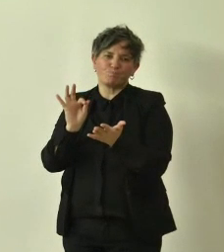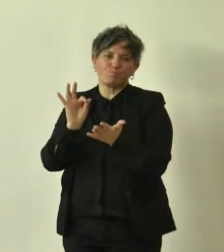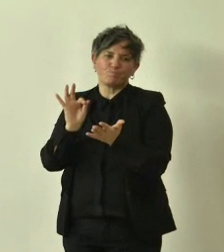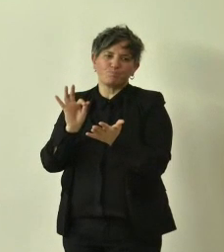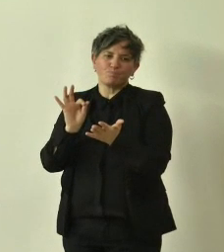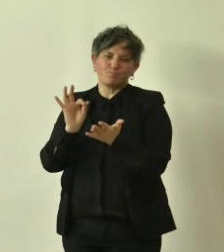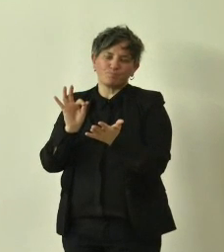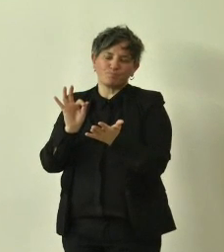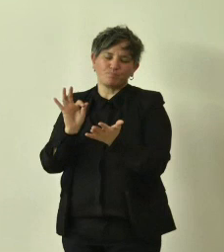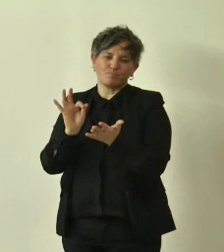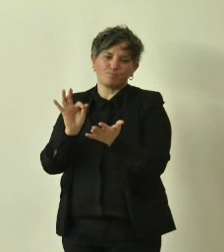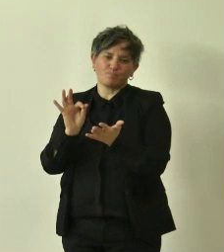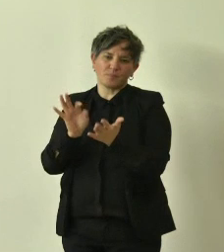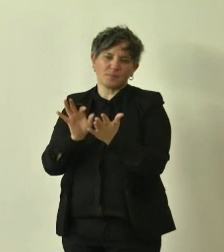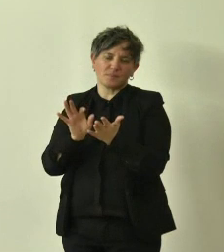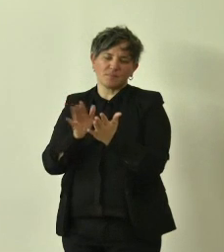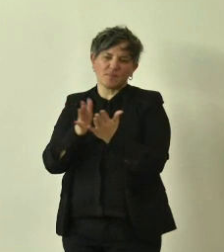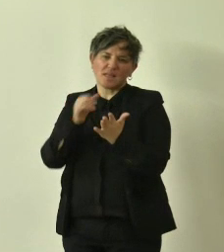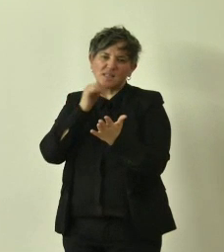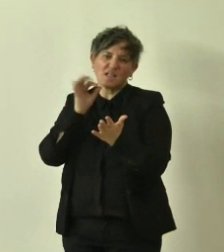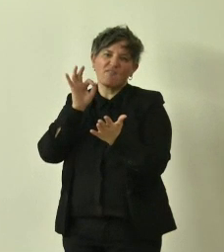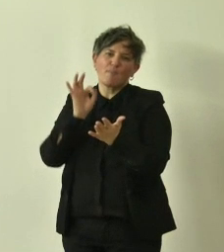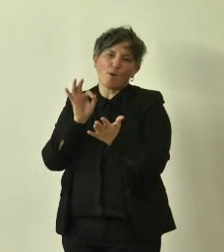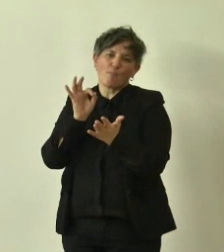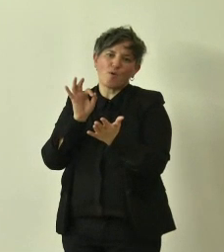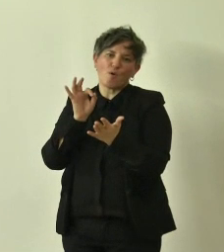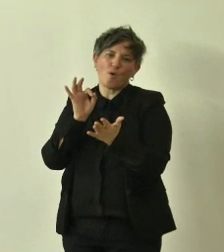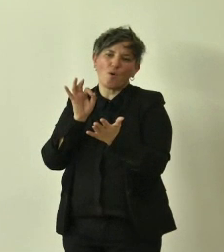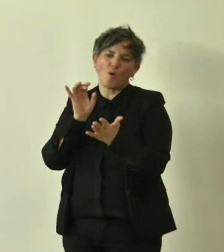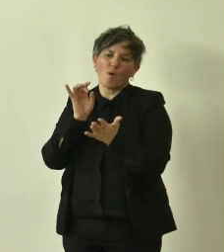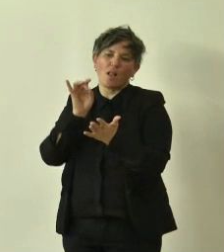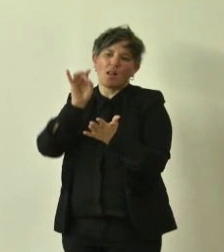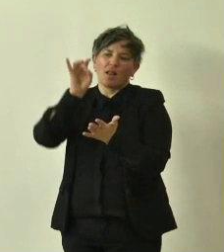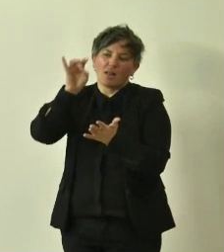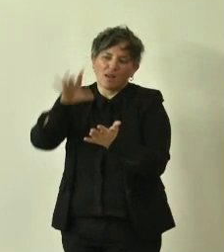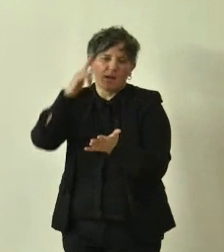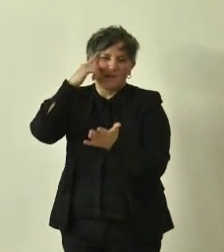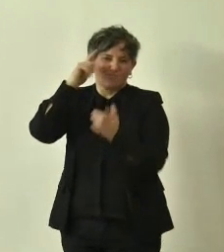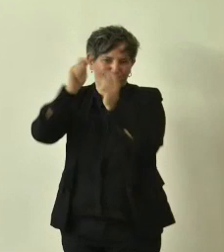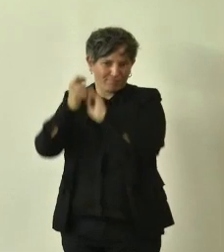buttiamo in quel senso insomma su quel percorso